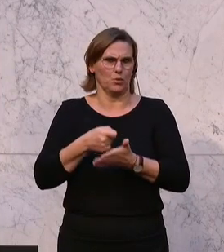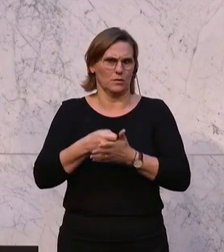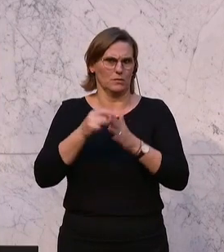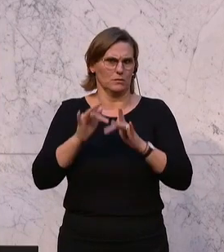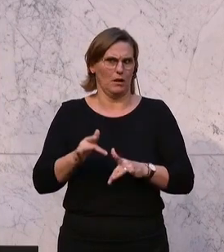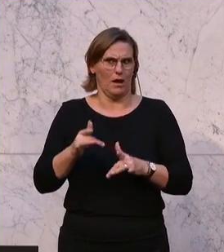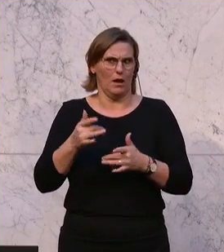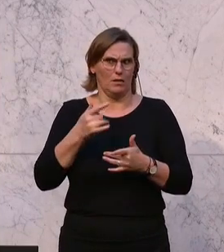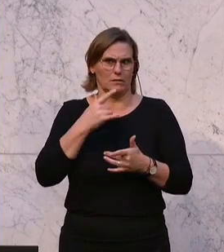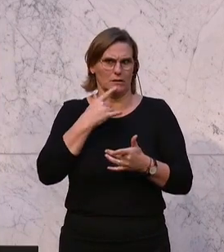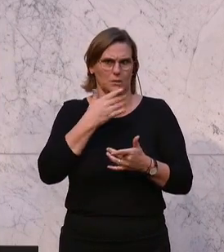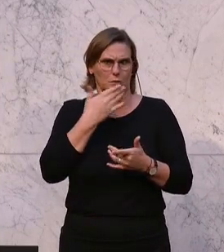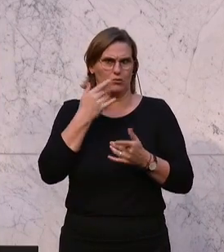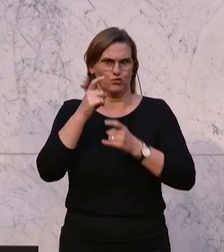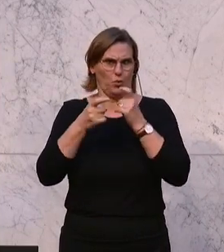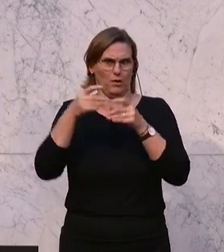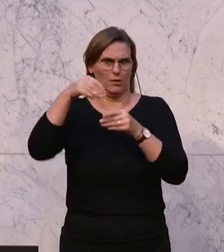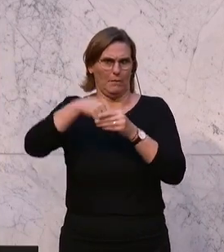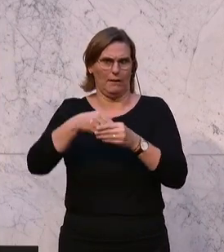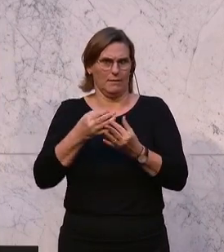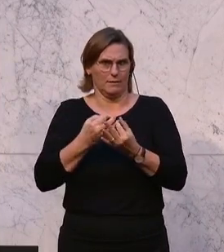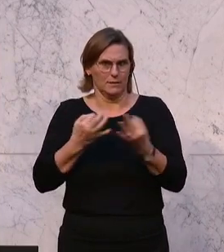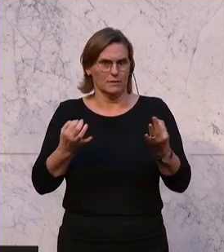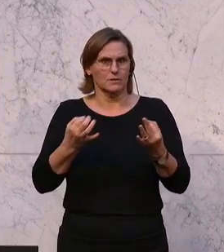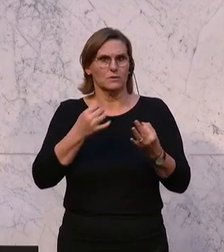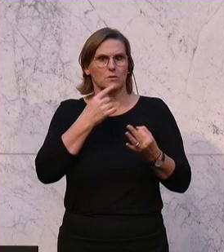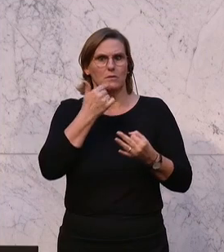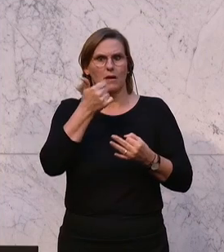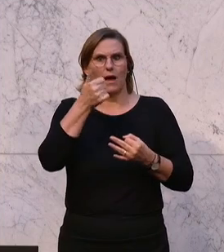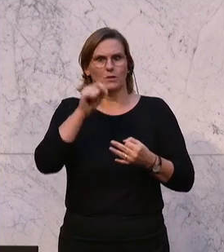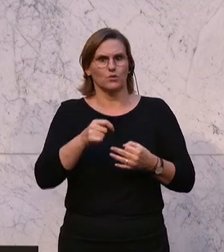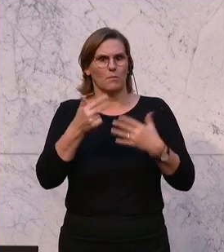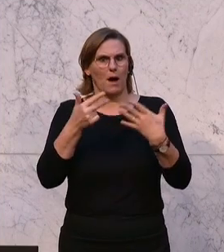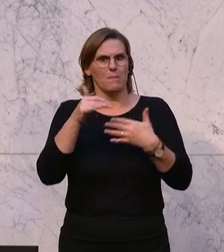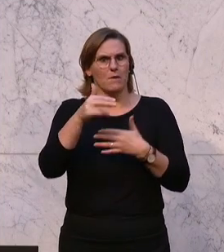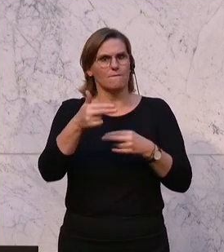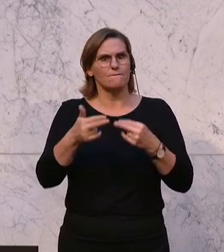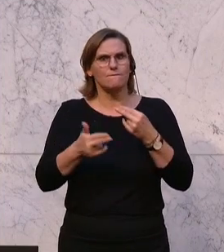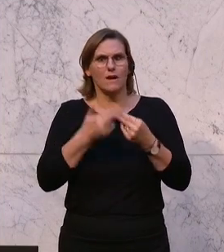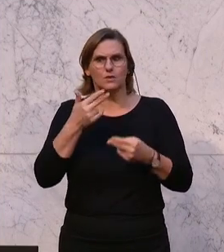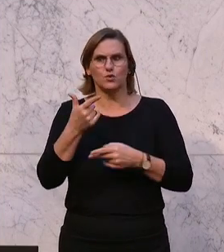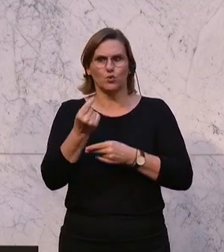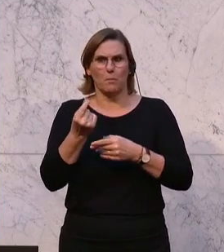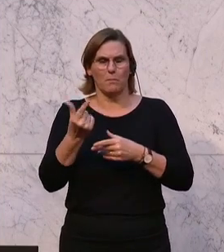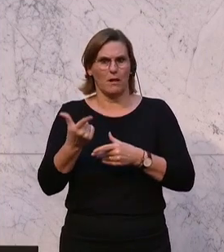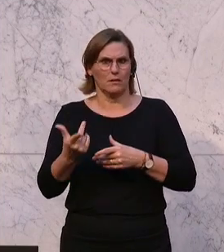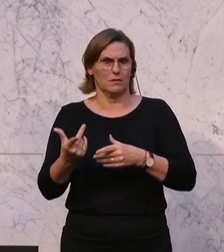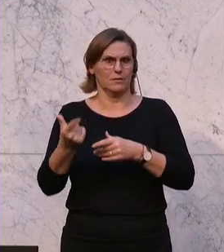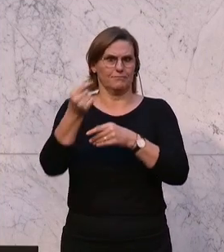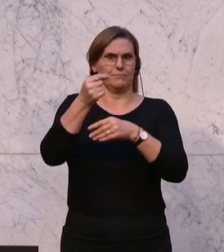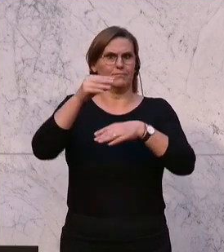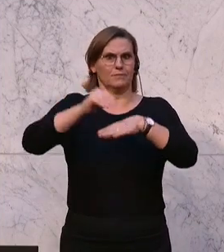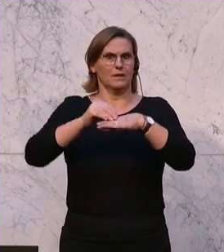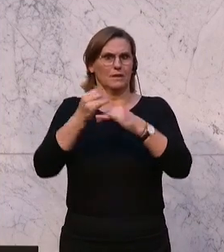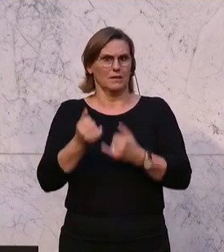bezahlen. Aber da haben Sie zugeschaut, wie das seit dem Jahr 2000 von 1,8 Millionen, fast ums Doppelte, angewachsen ist. Jetzt sind es 3,1